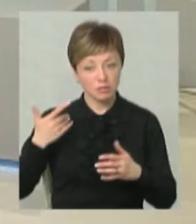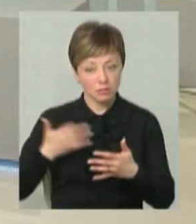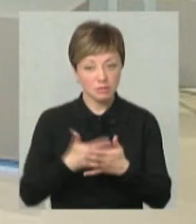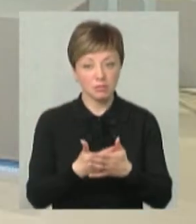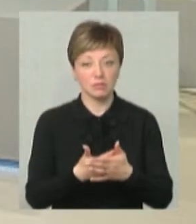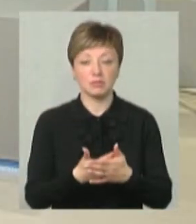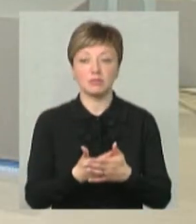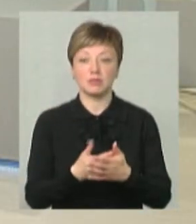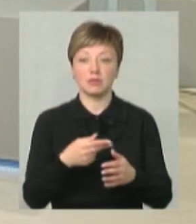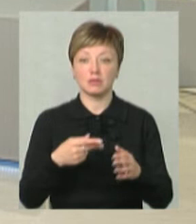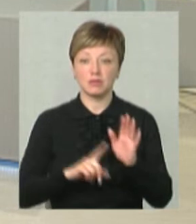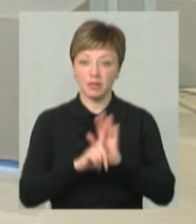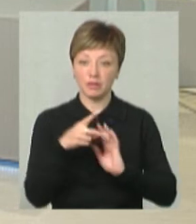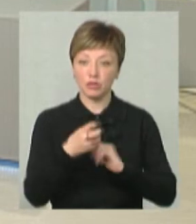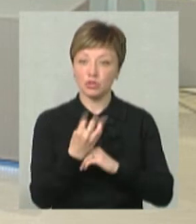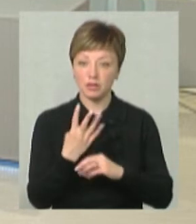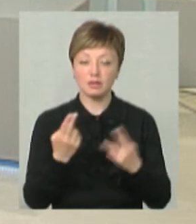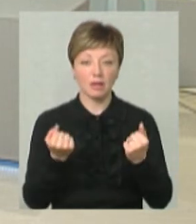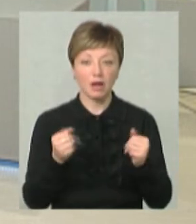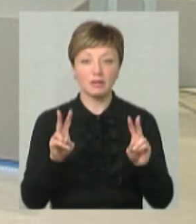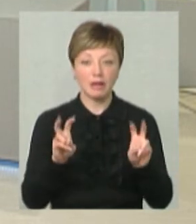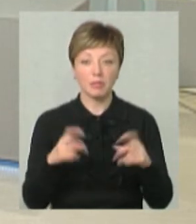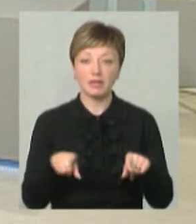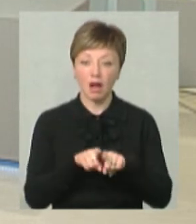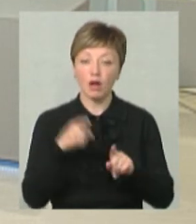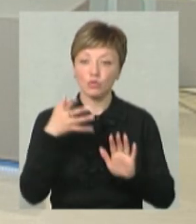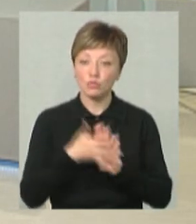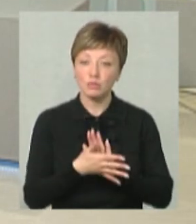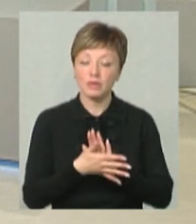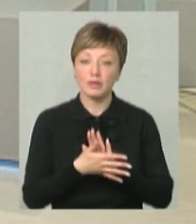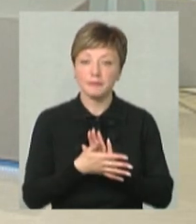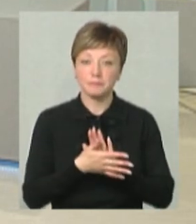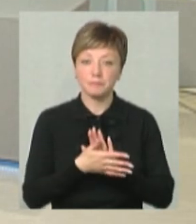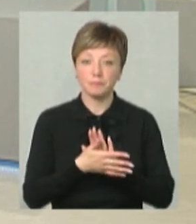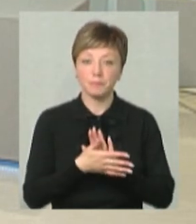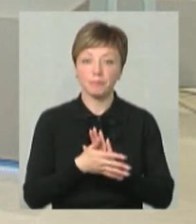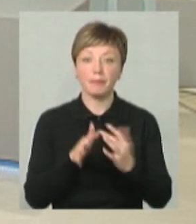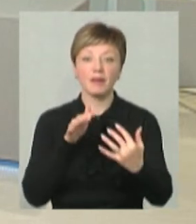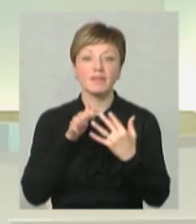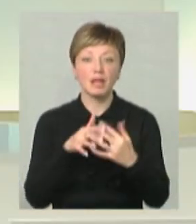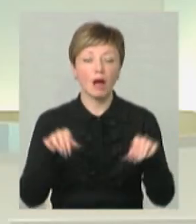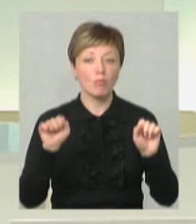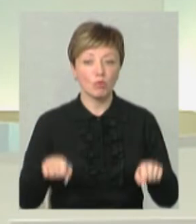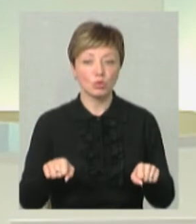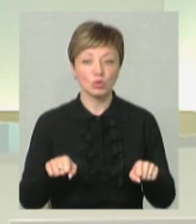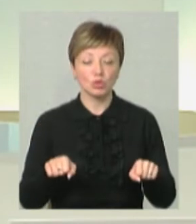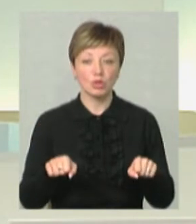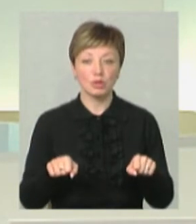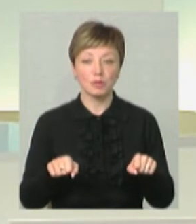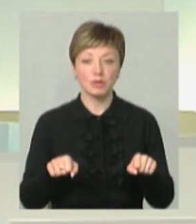2014 року? Так, тут тема така… Ну, ви розумієте, що війна може